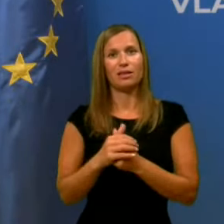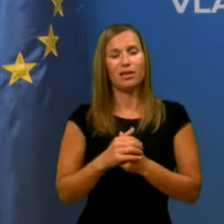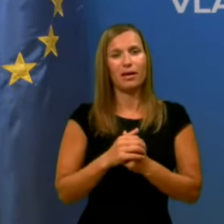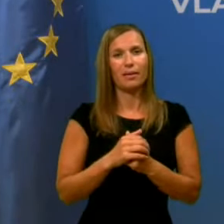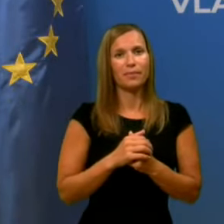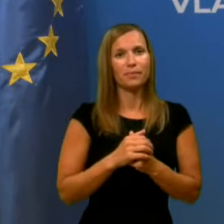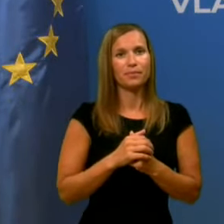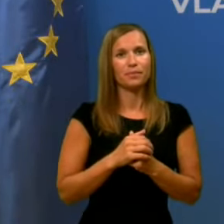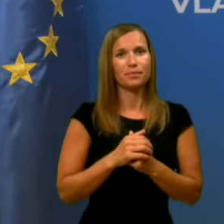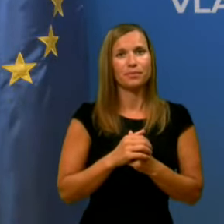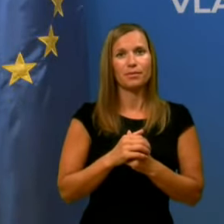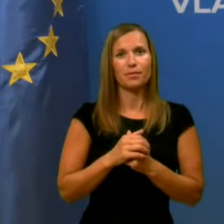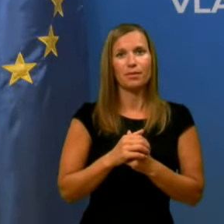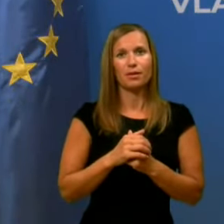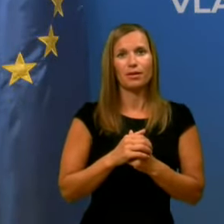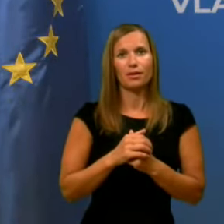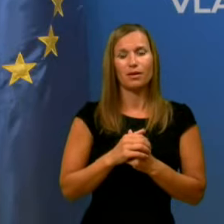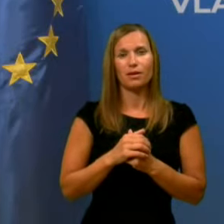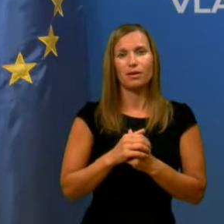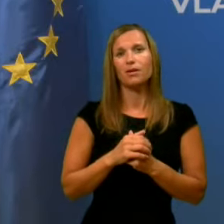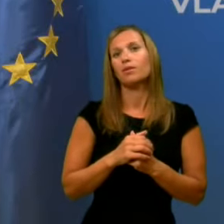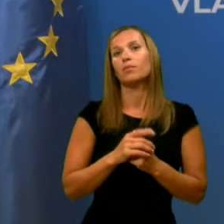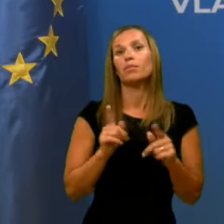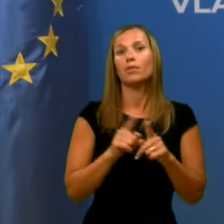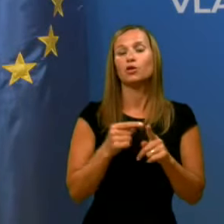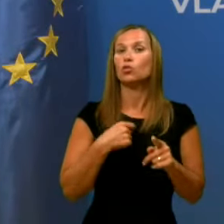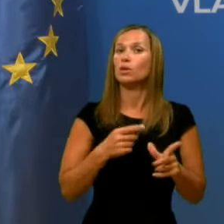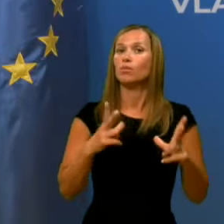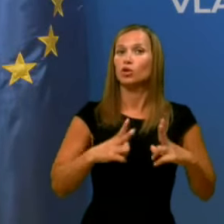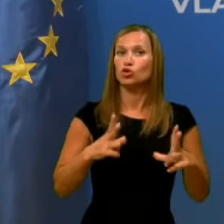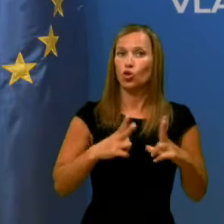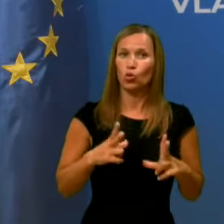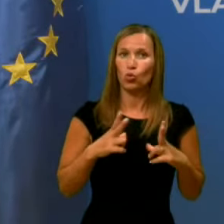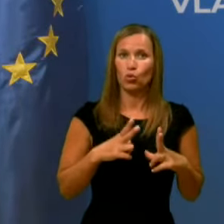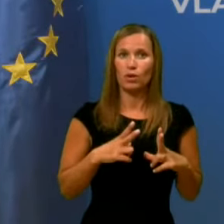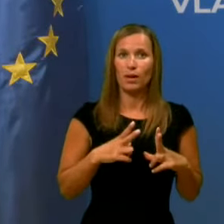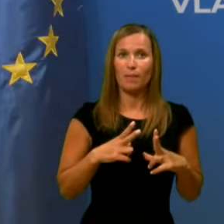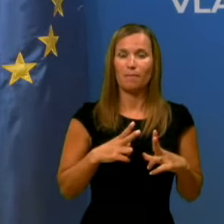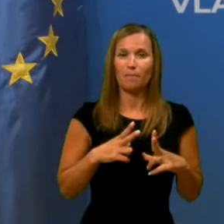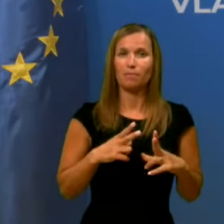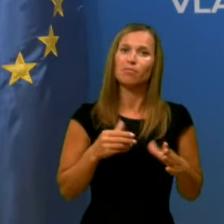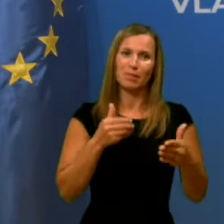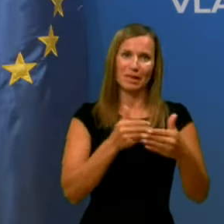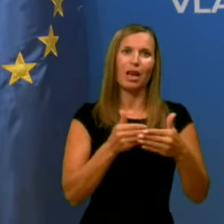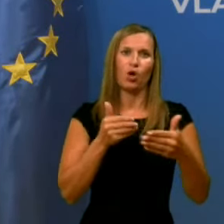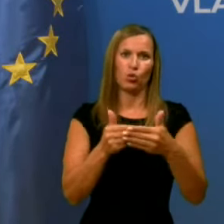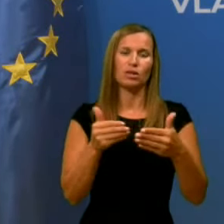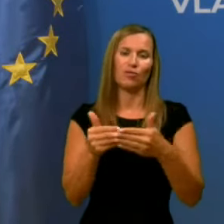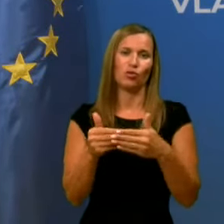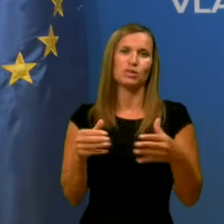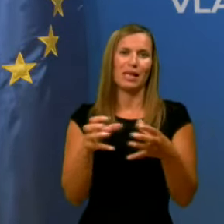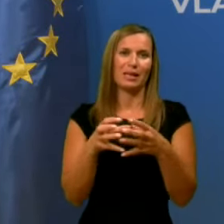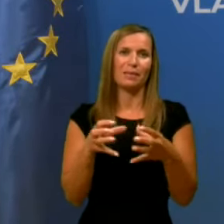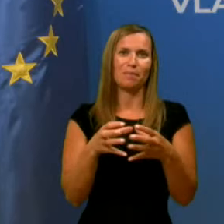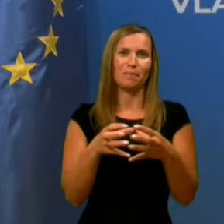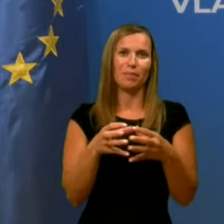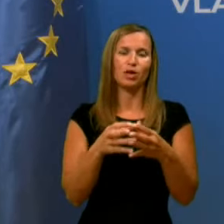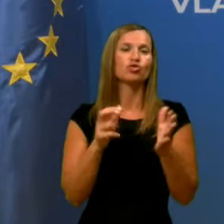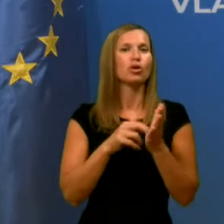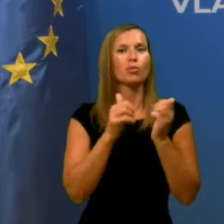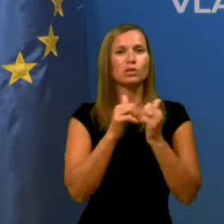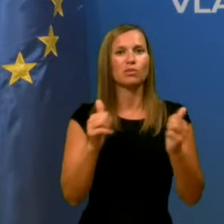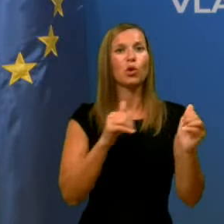strani pa računam tudi na fleksibilnost celotne ekipe, predvsem